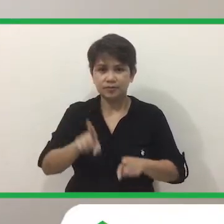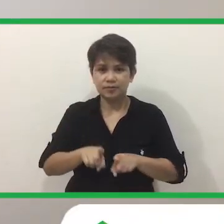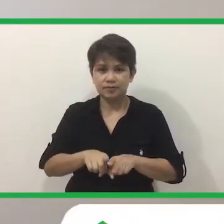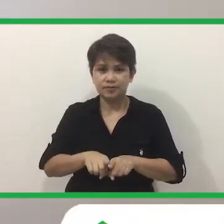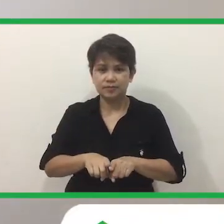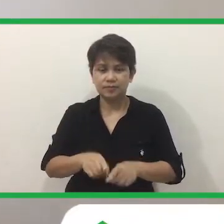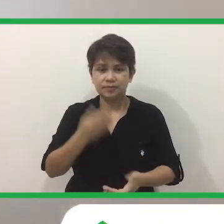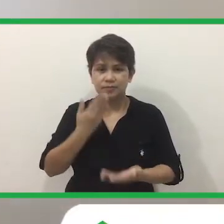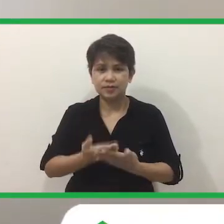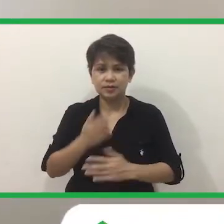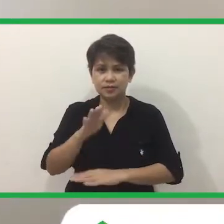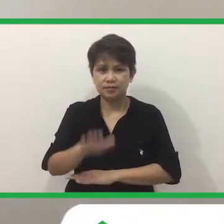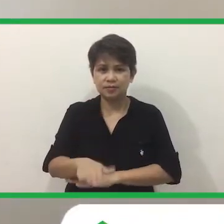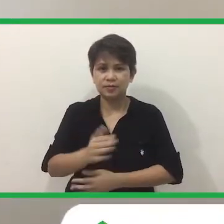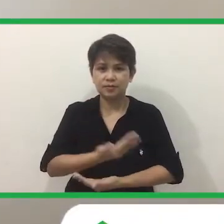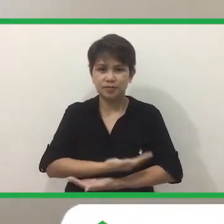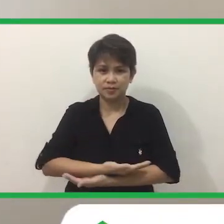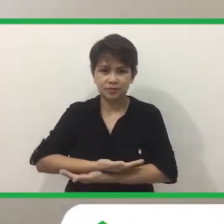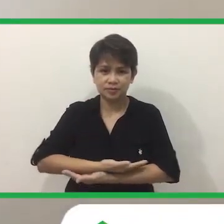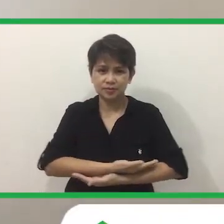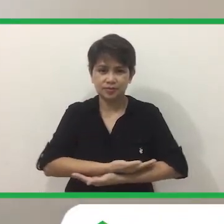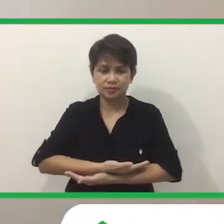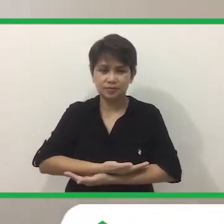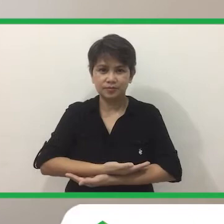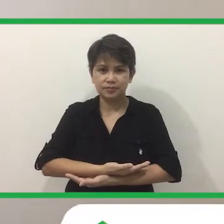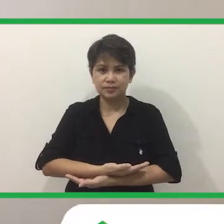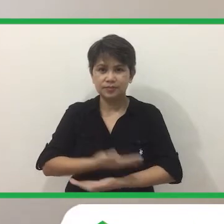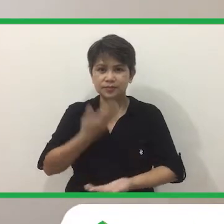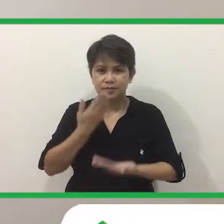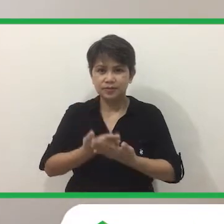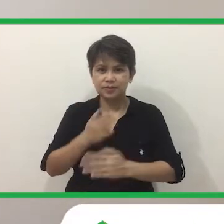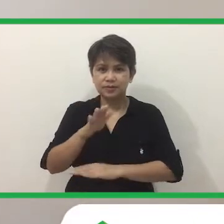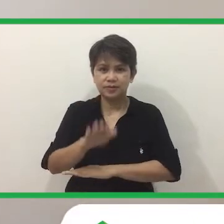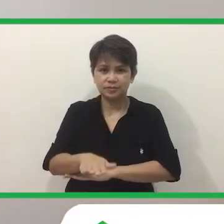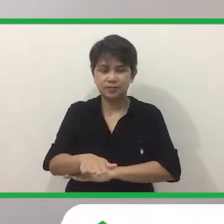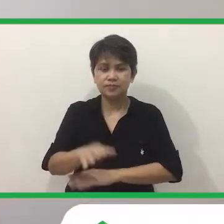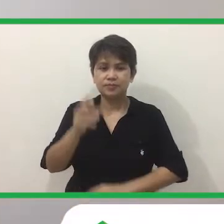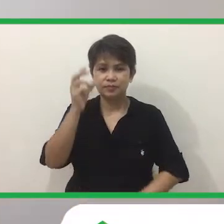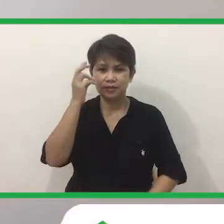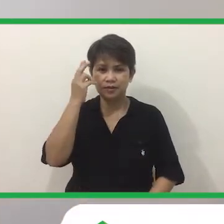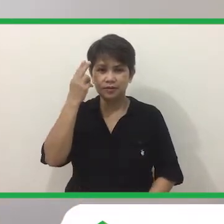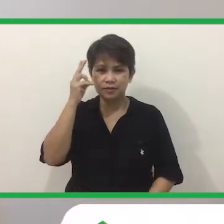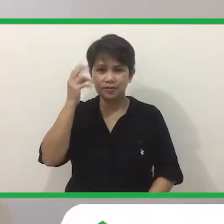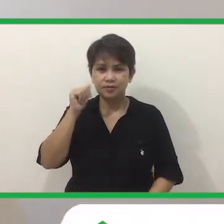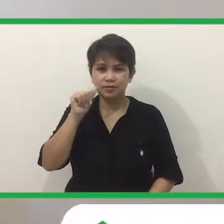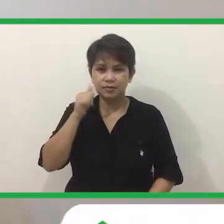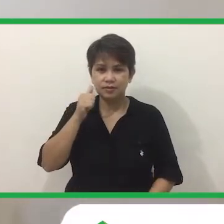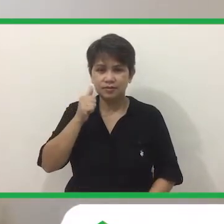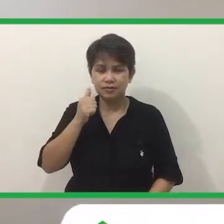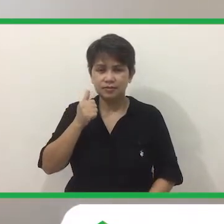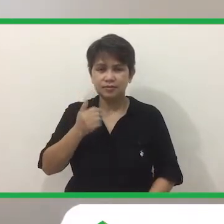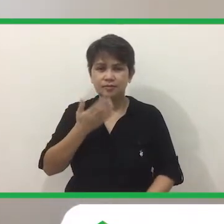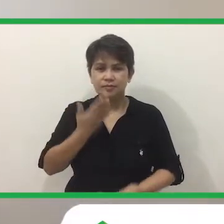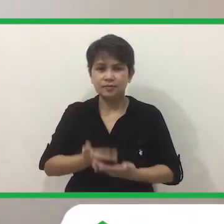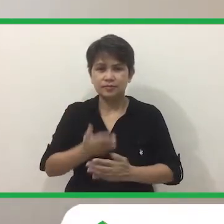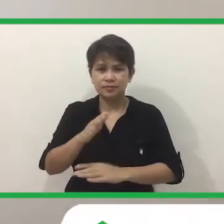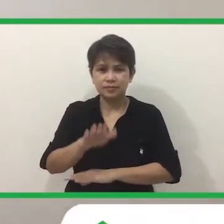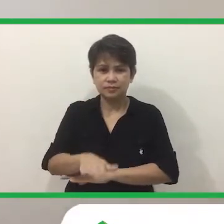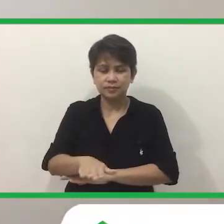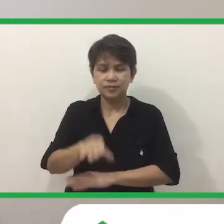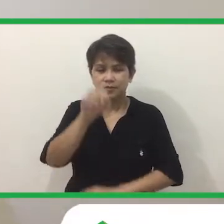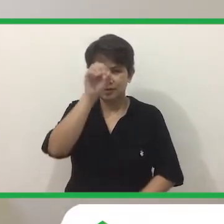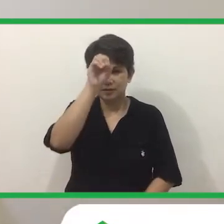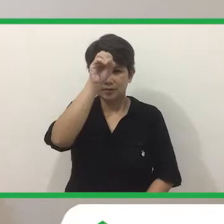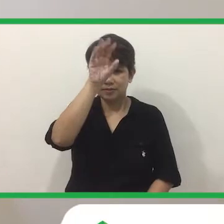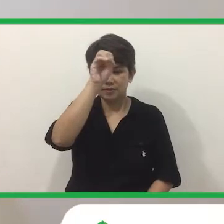at kuya, magandang gabi bunso, magandang gabi tito at tita, magandang